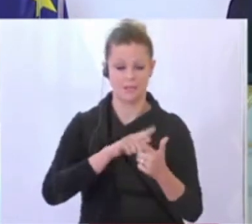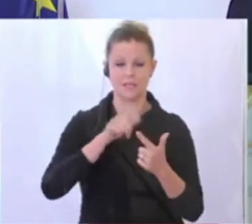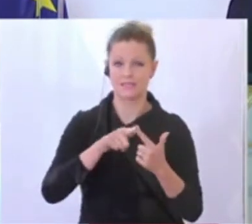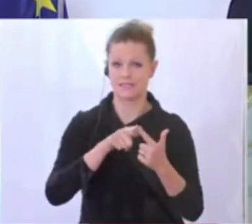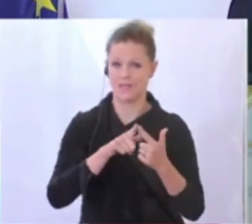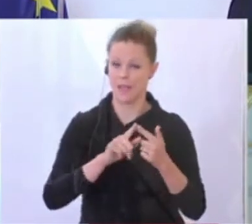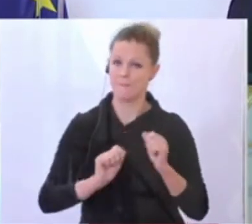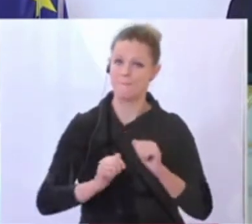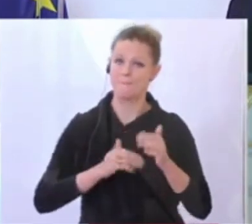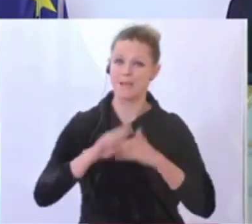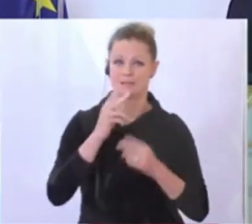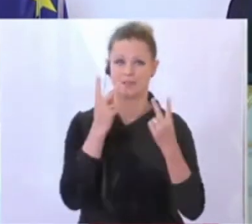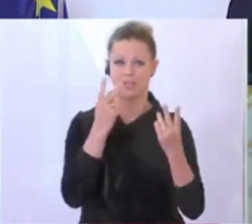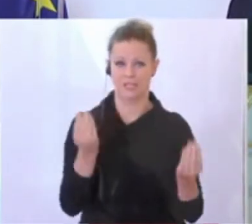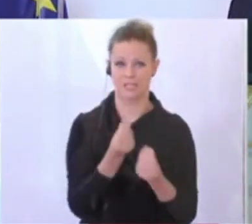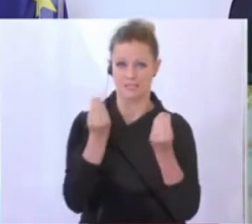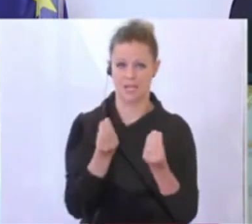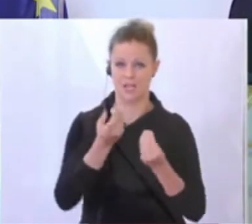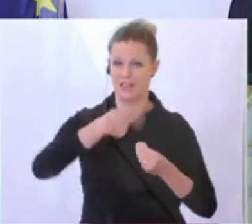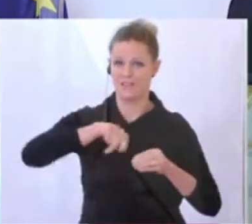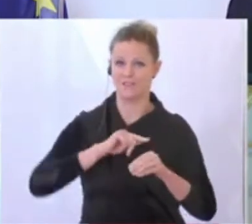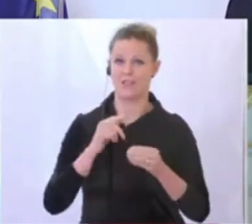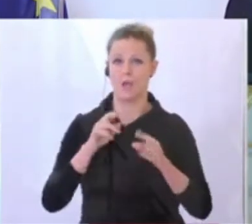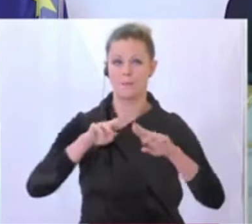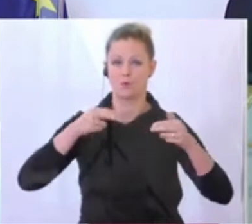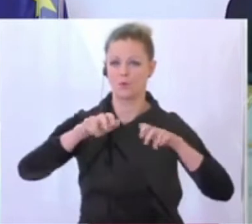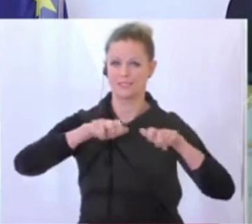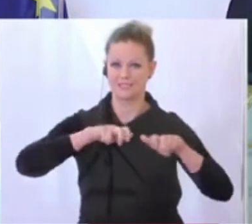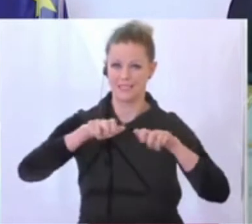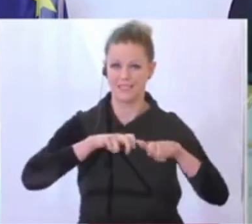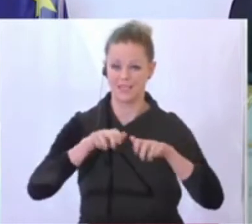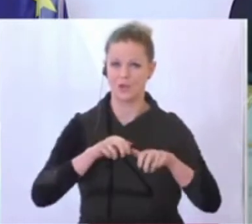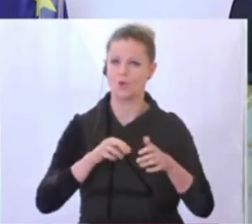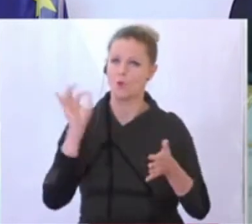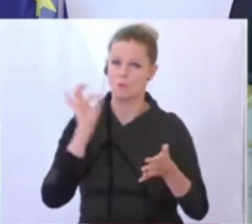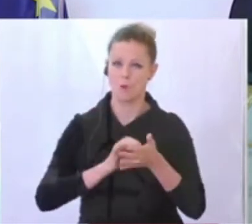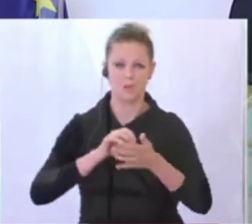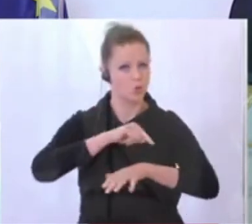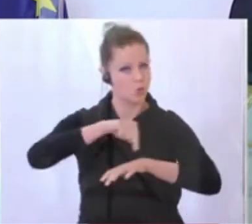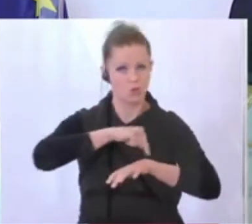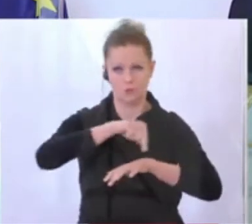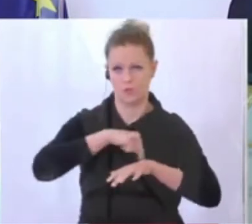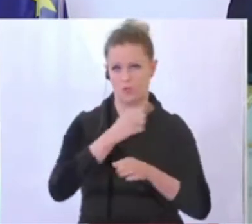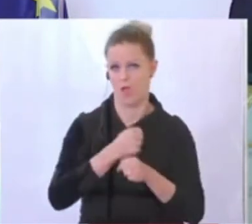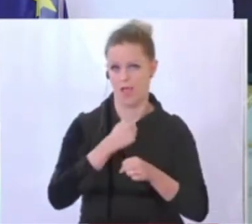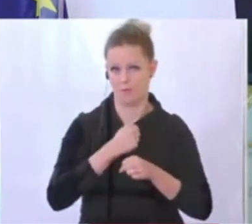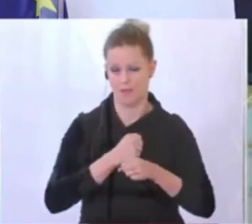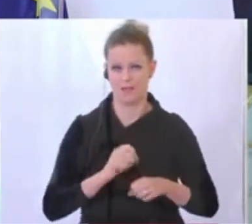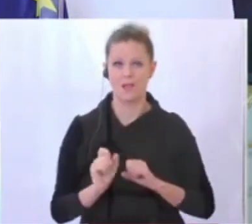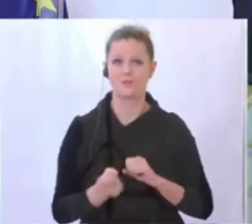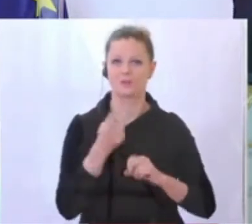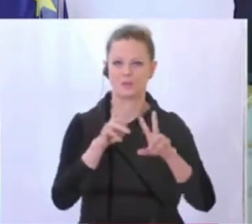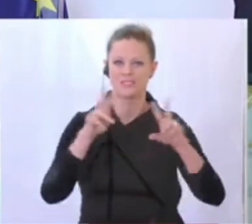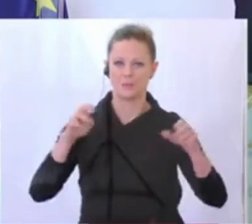zwei Prioritäten, an denen wir als Bundesregierung Tag und Nacht im Moment arbeiten. Und gerade beim